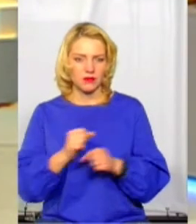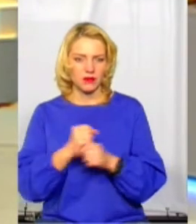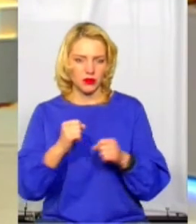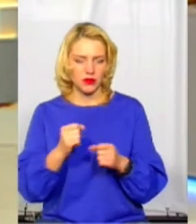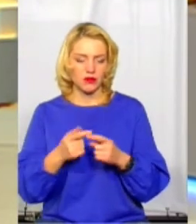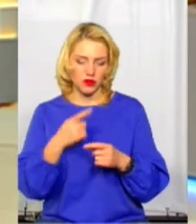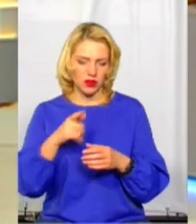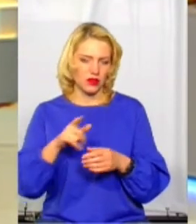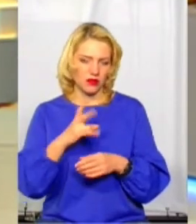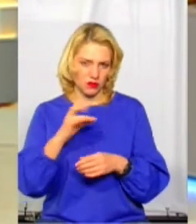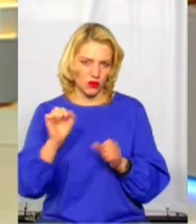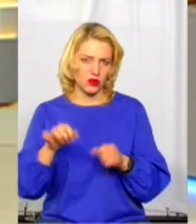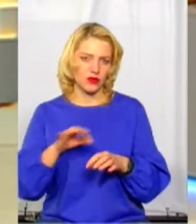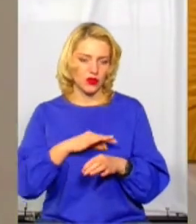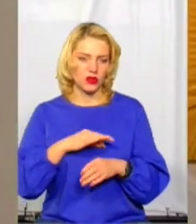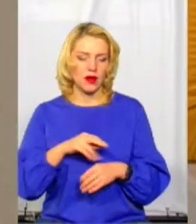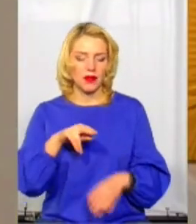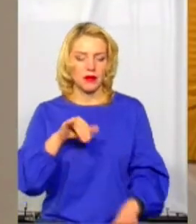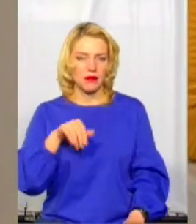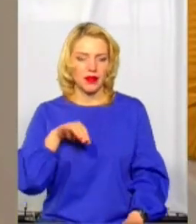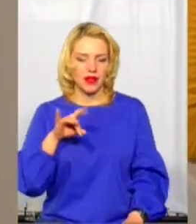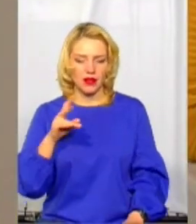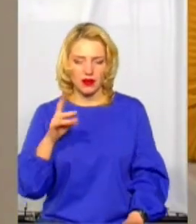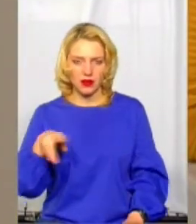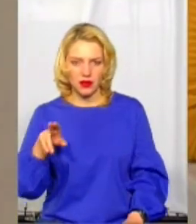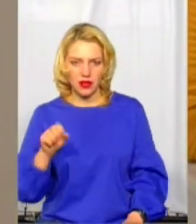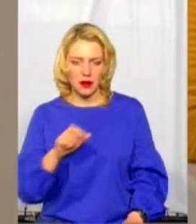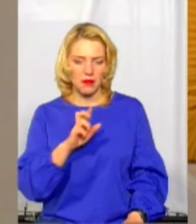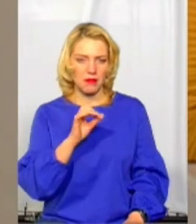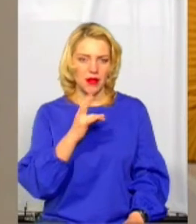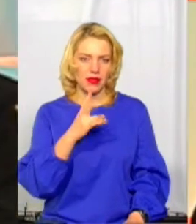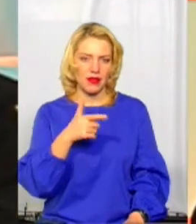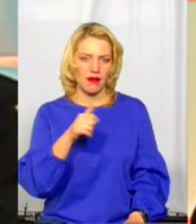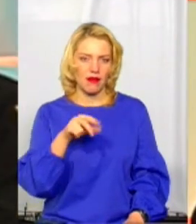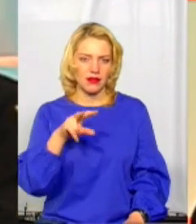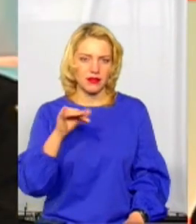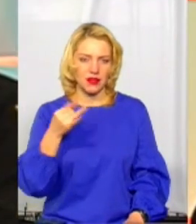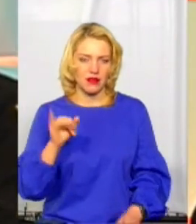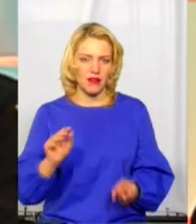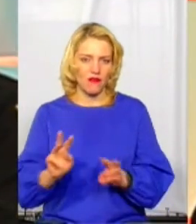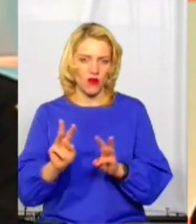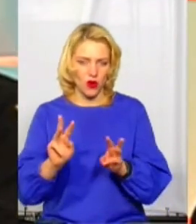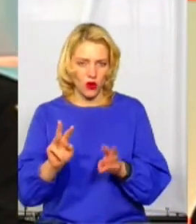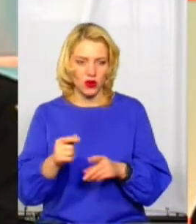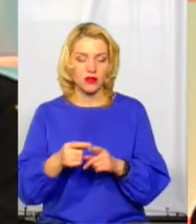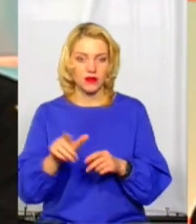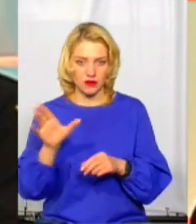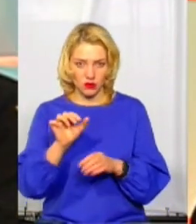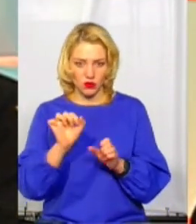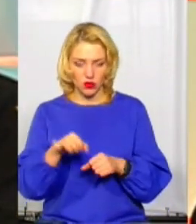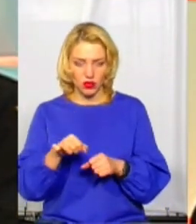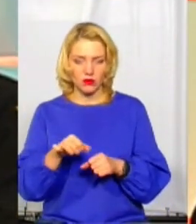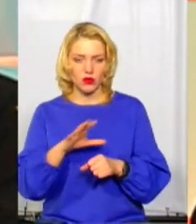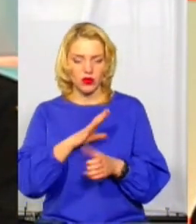кількості піротехнічної суміші. А оці петарди, навіть бенгальські вогні... Починаючи з петард, все відноситься до піротехнічних виробів. А ось це все може